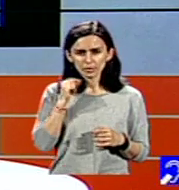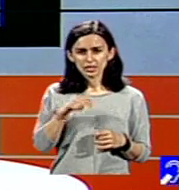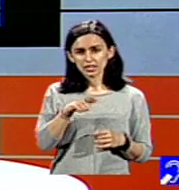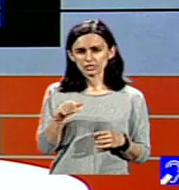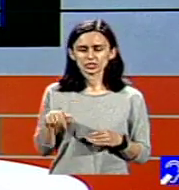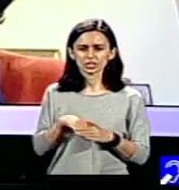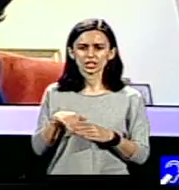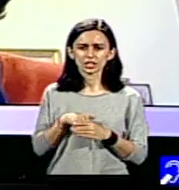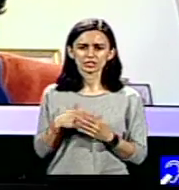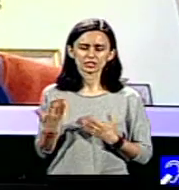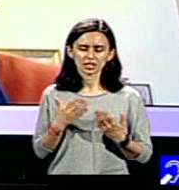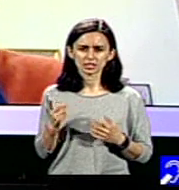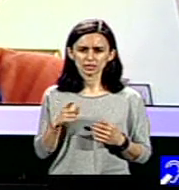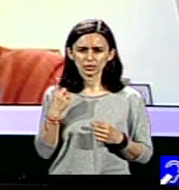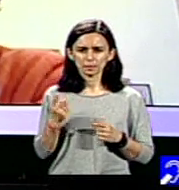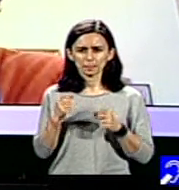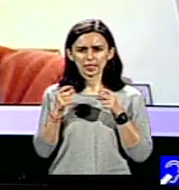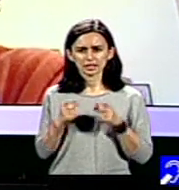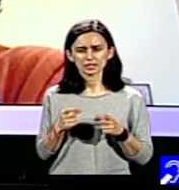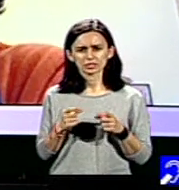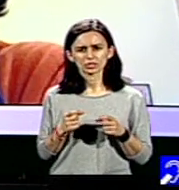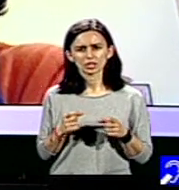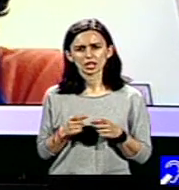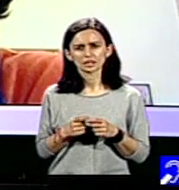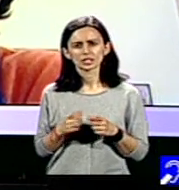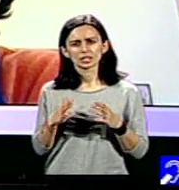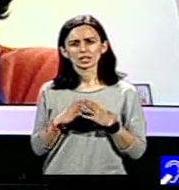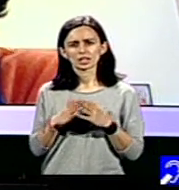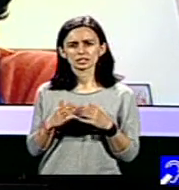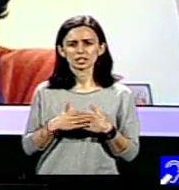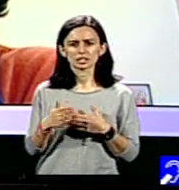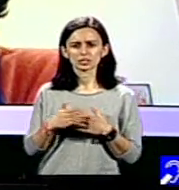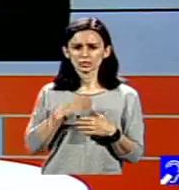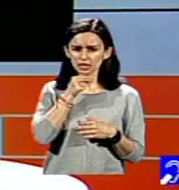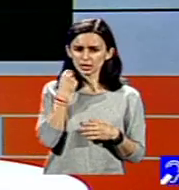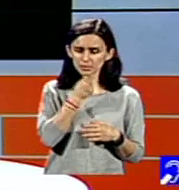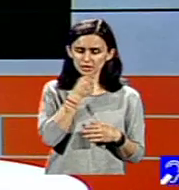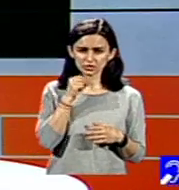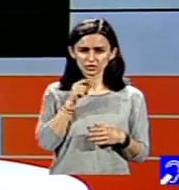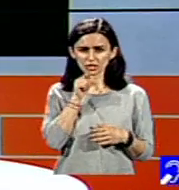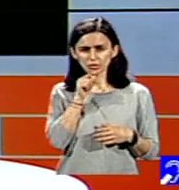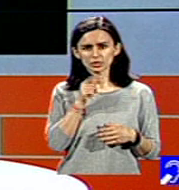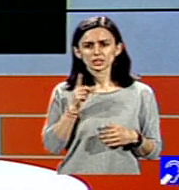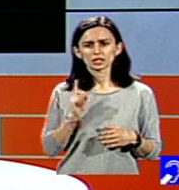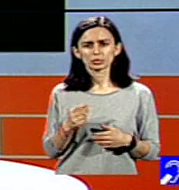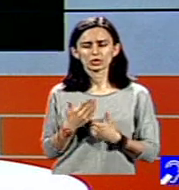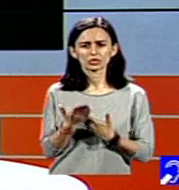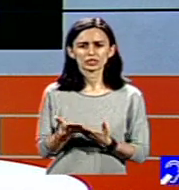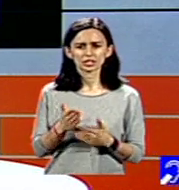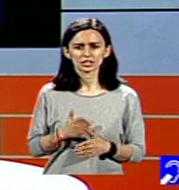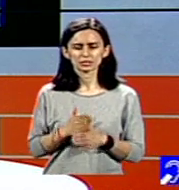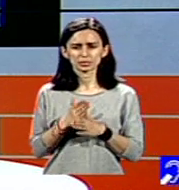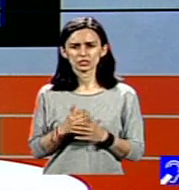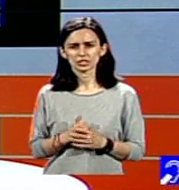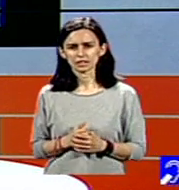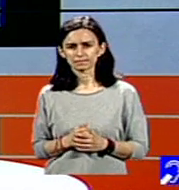voștri, care s-au izolat în case, alături de beneficiari, tocmai acolo unde trebuia oferit acest sprijin. Și vreau să te întreb, acum, Laila, când avem